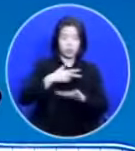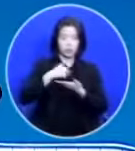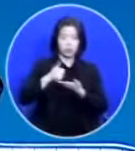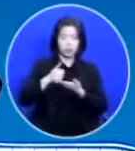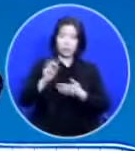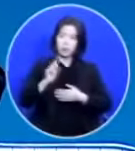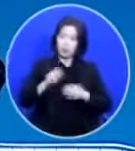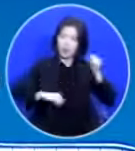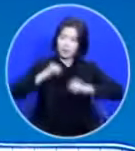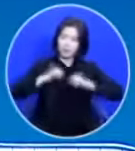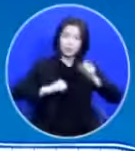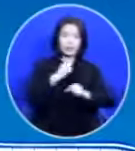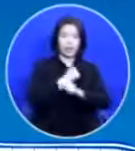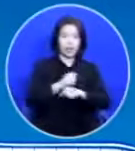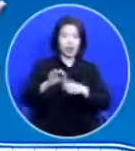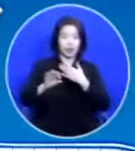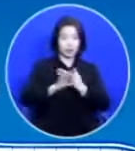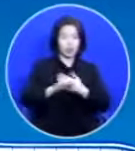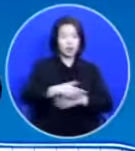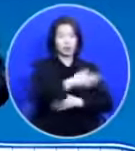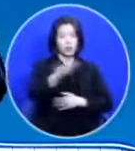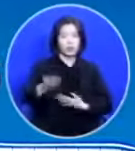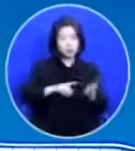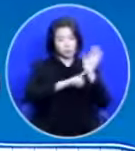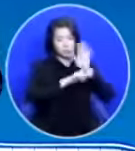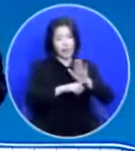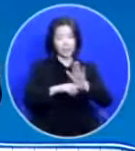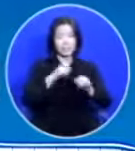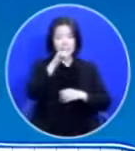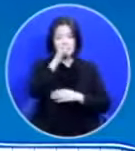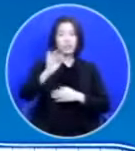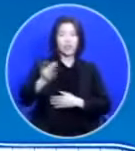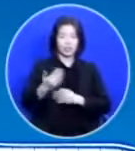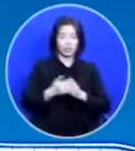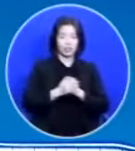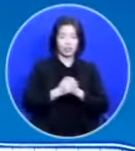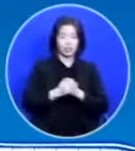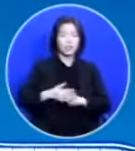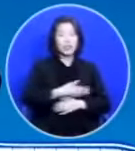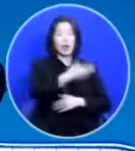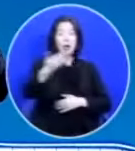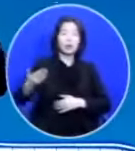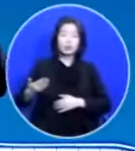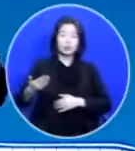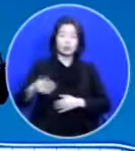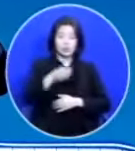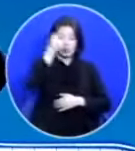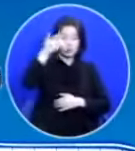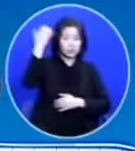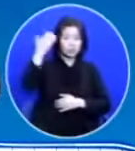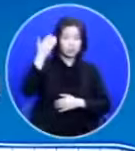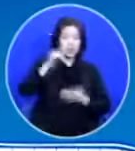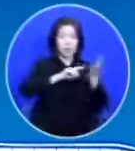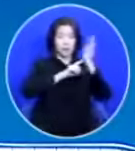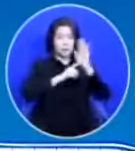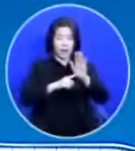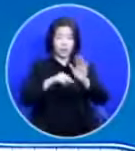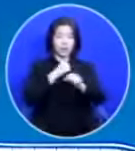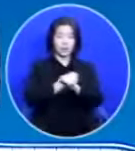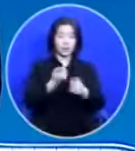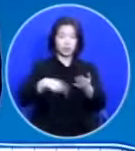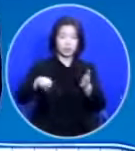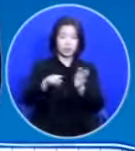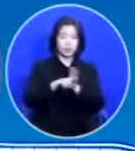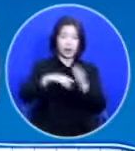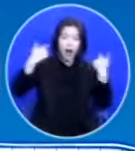역사하시면 여러분이 반응은 하셔야 하는 겁니다 반응은 여러분이 성령님에게 반응하시려면 항상